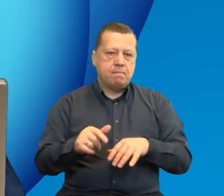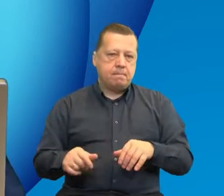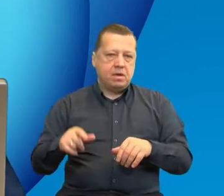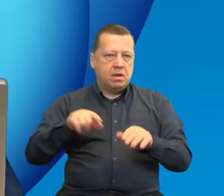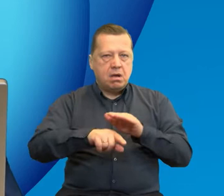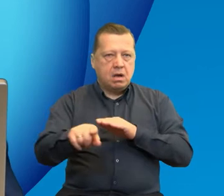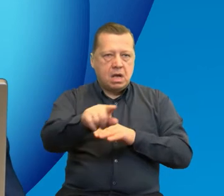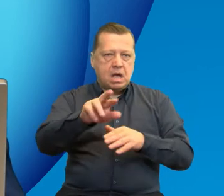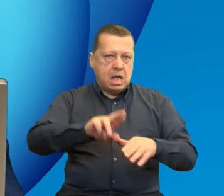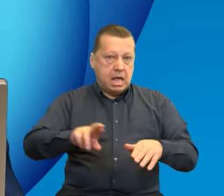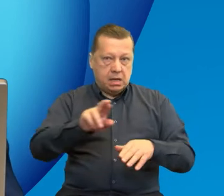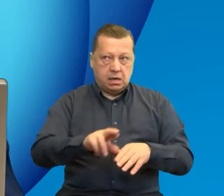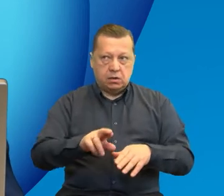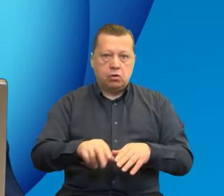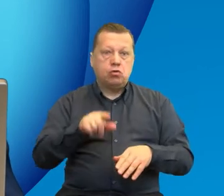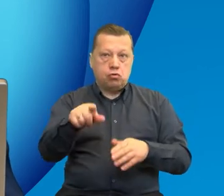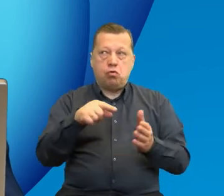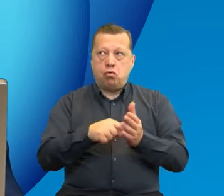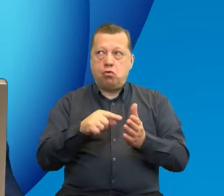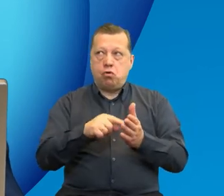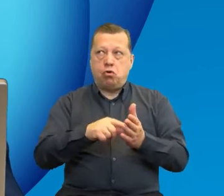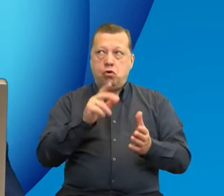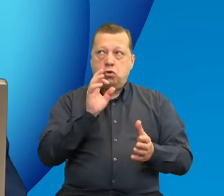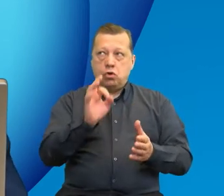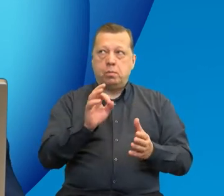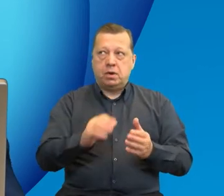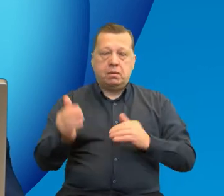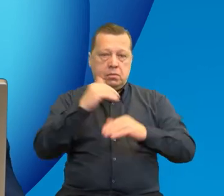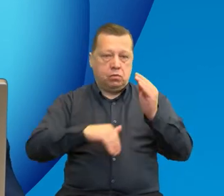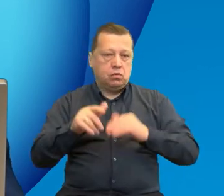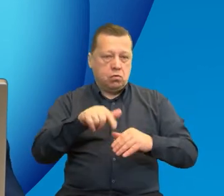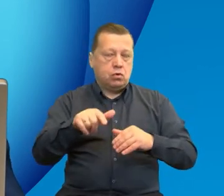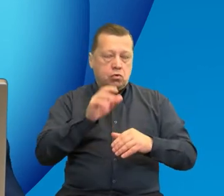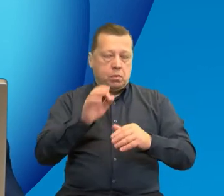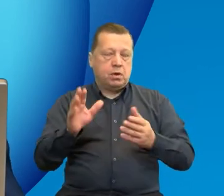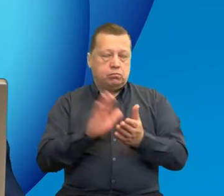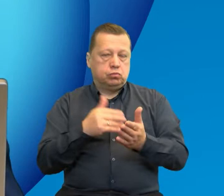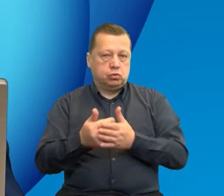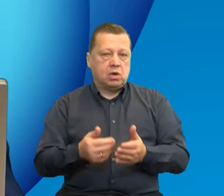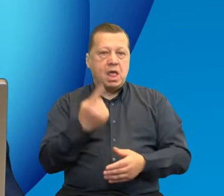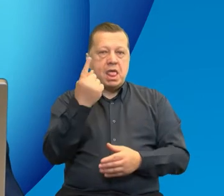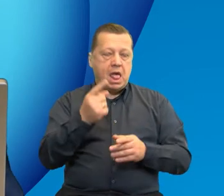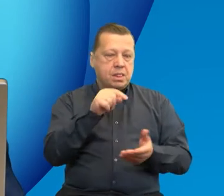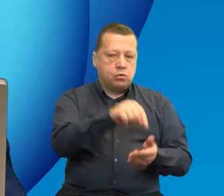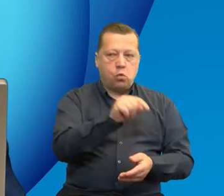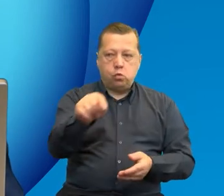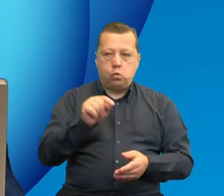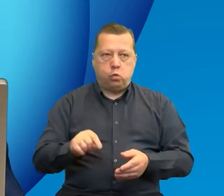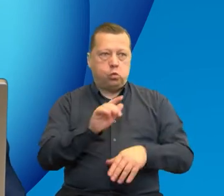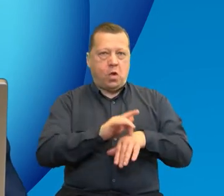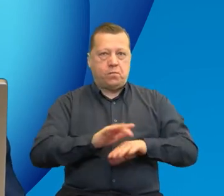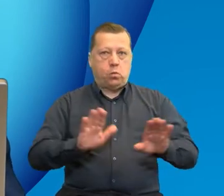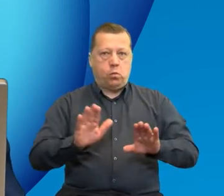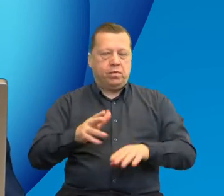głąb samego regionu, to jest właśnie dobry przykład komplementarności, czyli nie mamy pojedynczych, punktowych, wyspowych